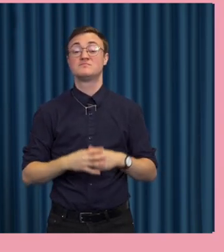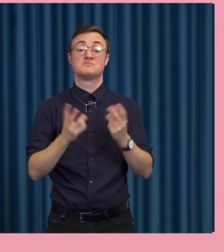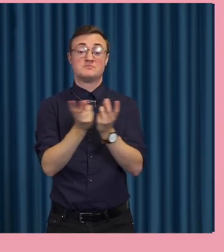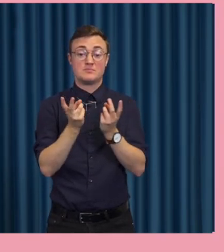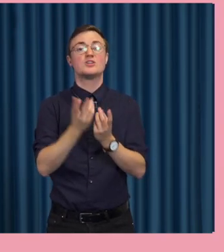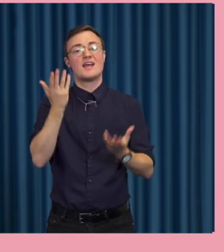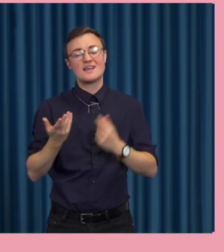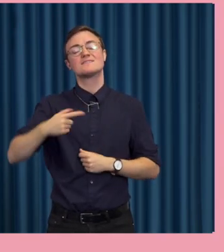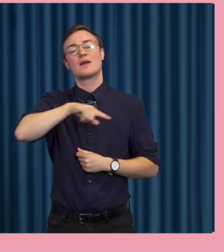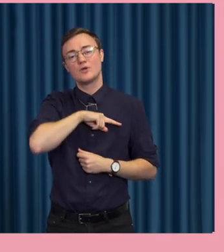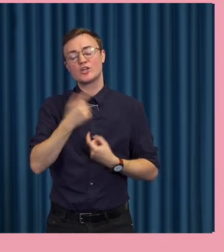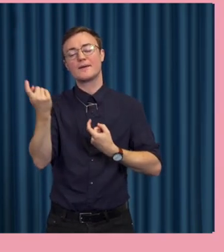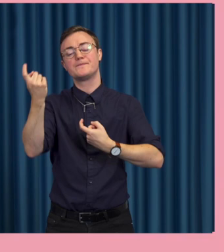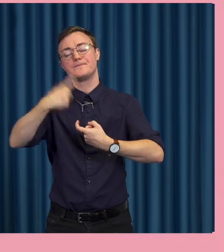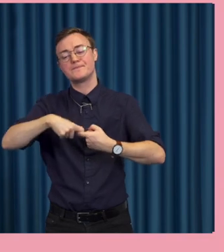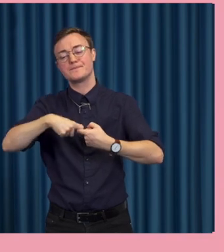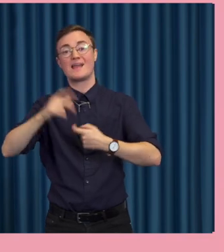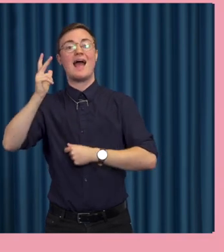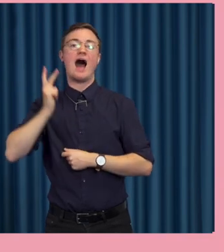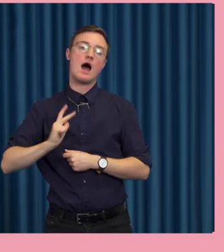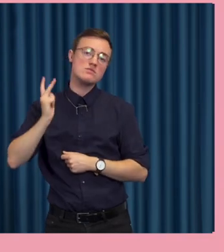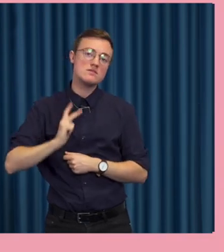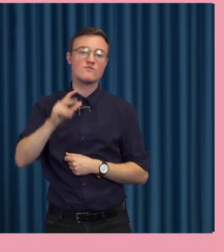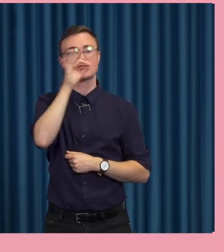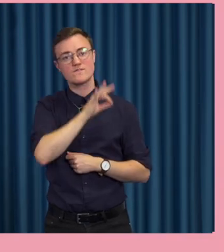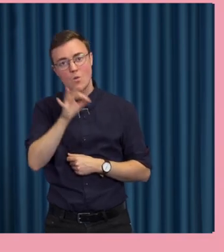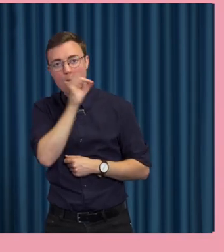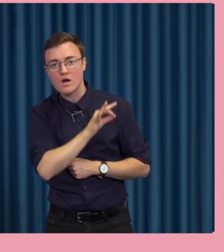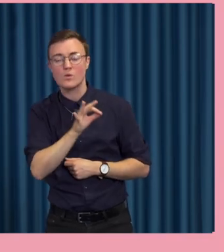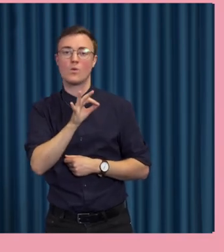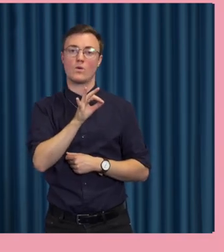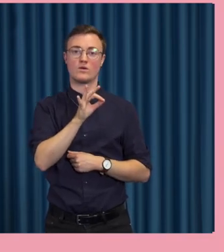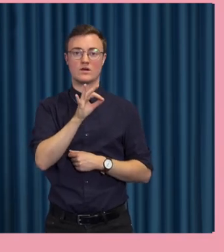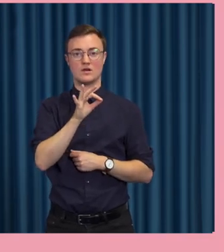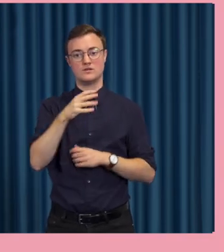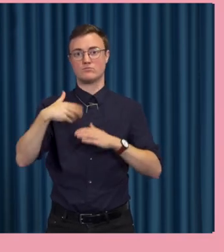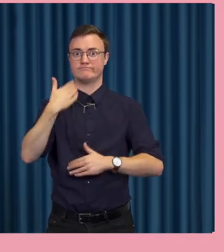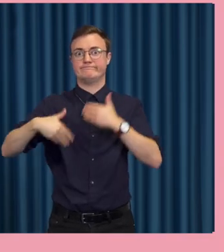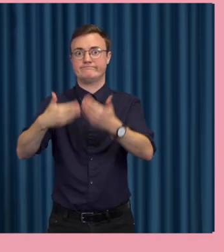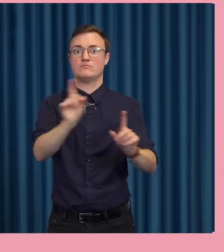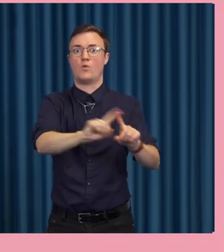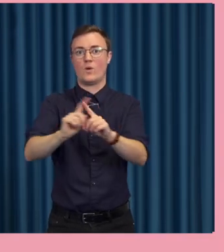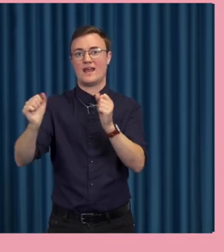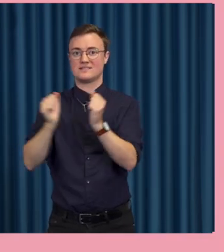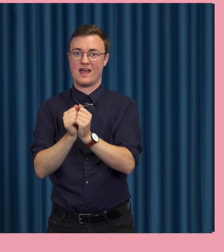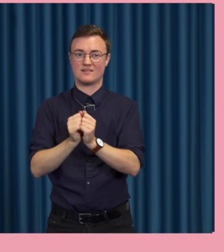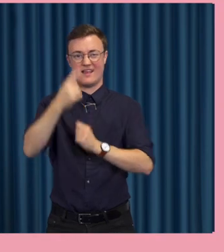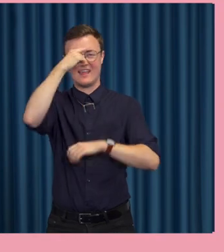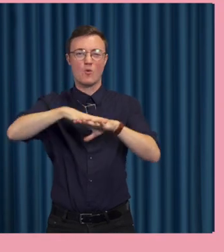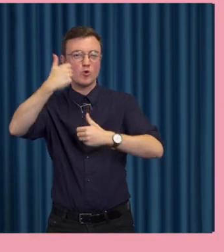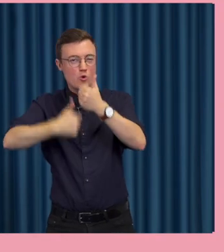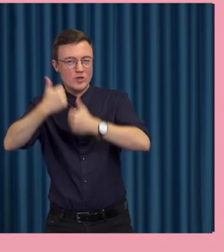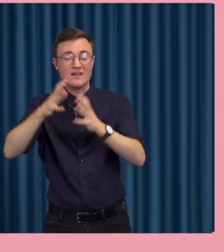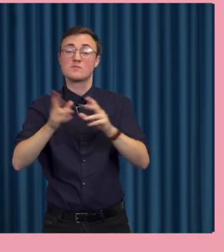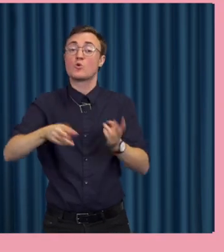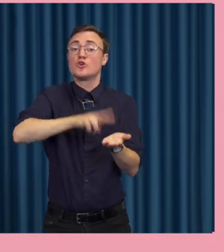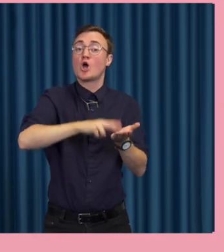Så därför så mycket av det som handlar om ansvarsfrågor som pågår på olika sätt, både liksom konkurrensmässigt